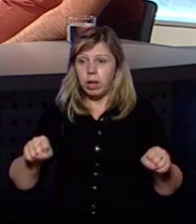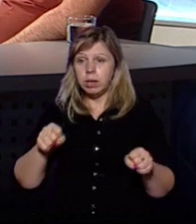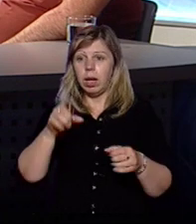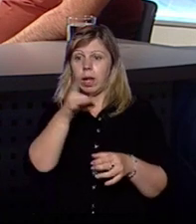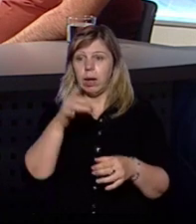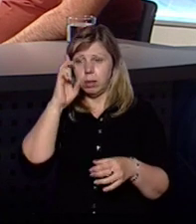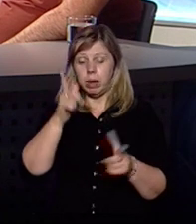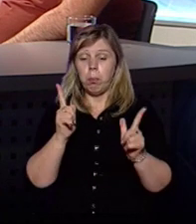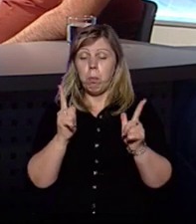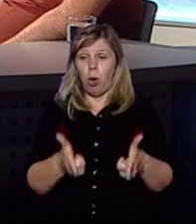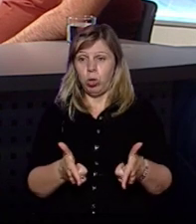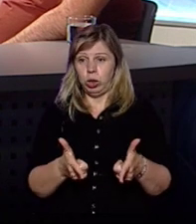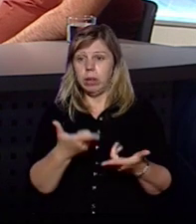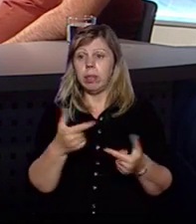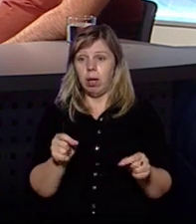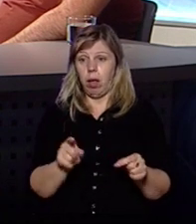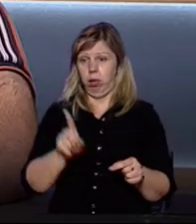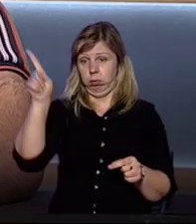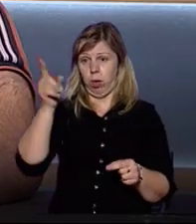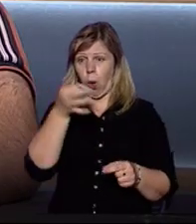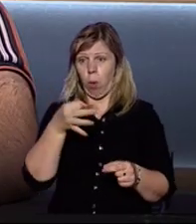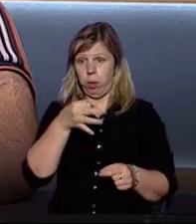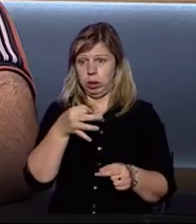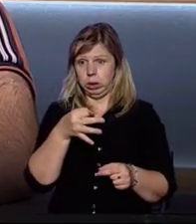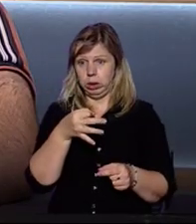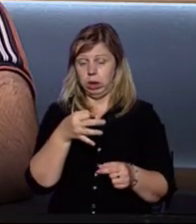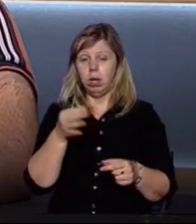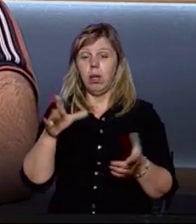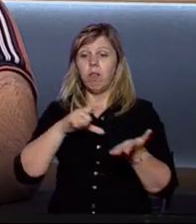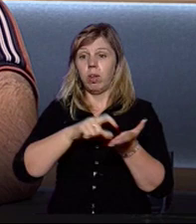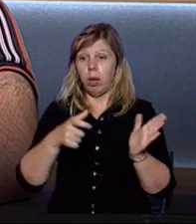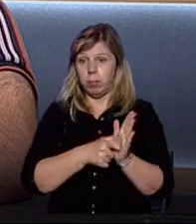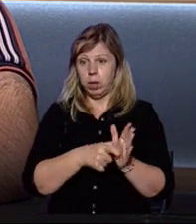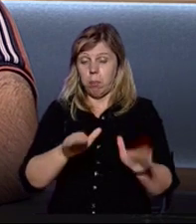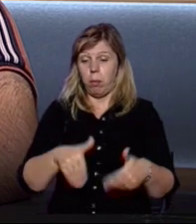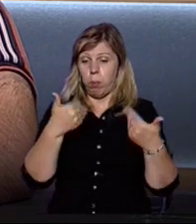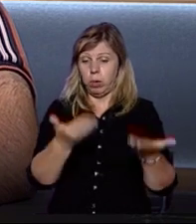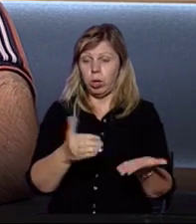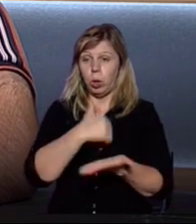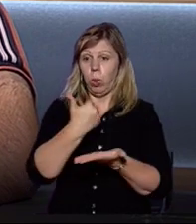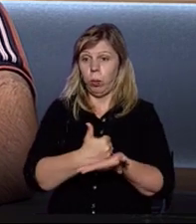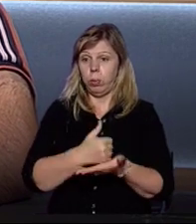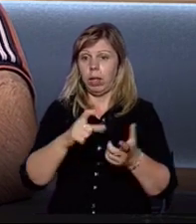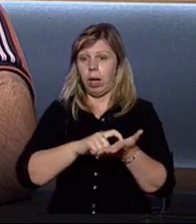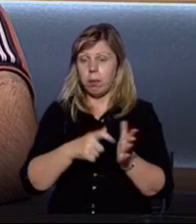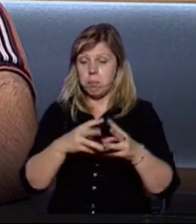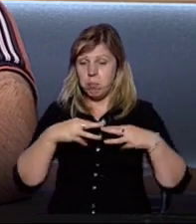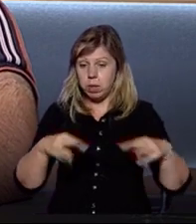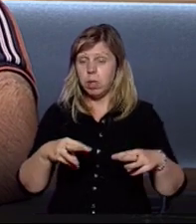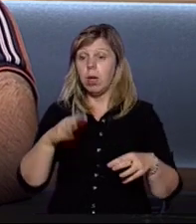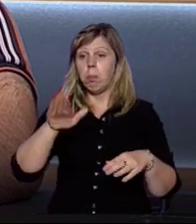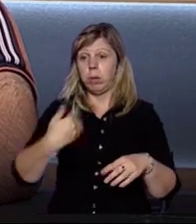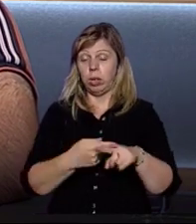Райдержадміністрації. Йде погодження? Де? В обласній, в кабіні, за пропонуванням губернатора, в кабіні після того